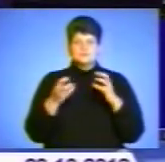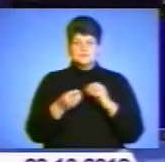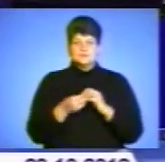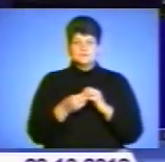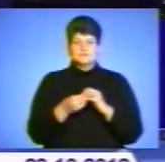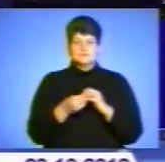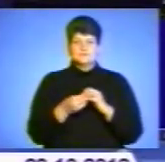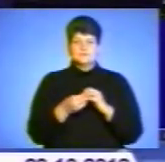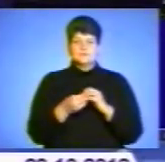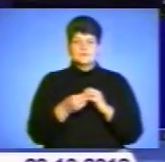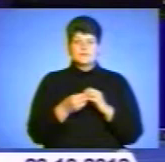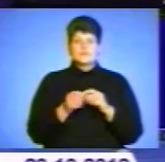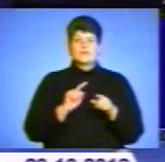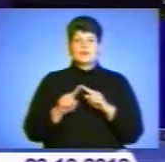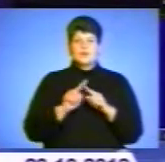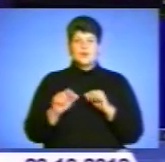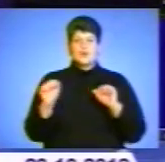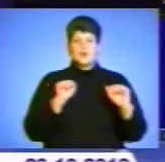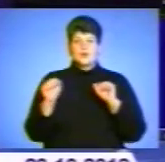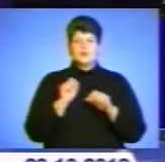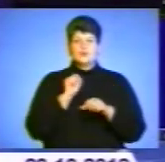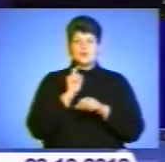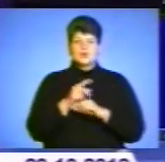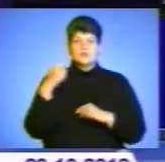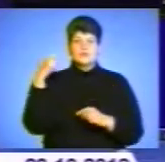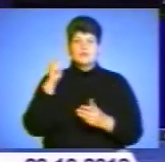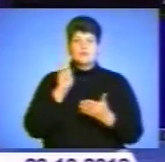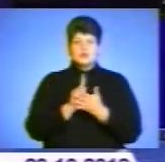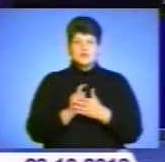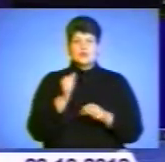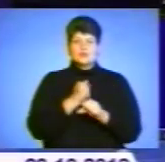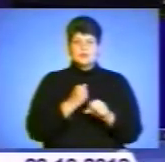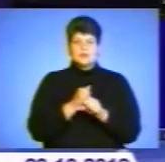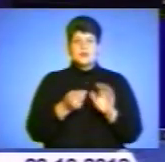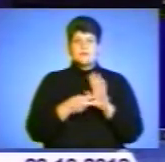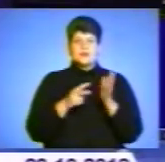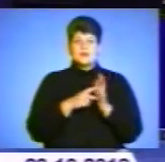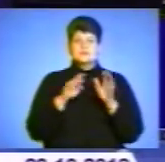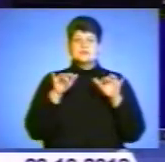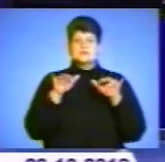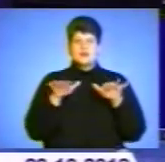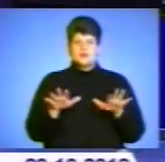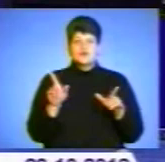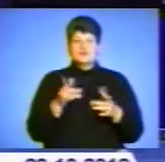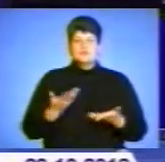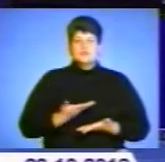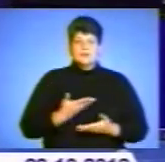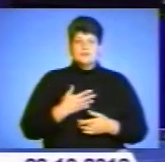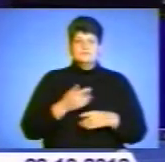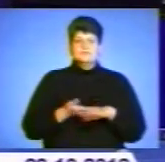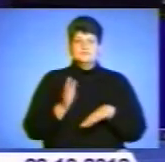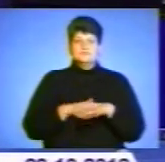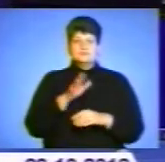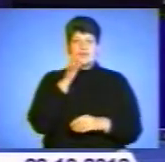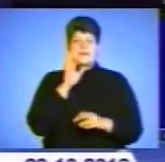труднощами. Невдовзі уряд на доручення президента має розробити план заходів соціальної допомоги родинам, що переживають кризу. Про